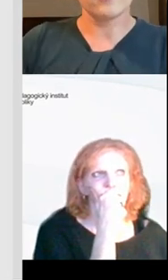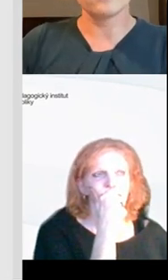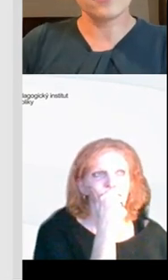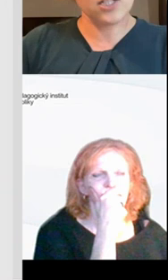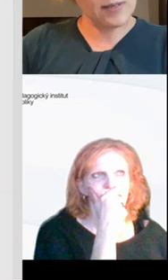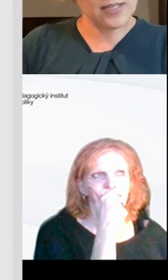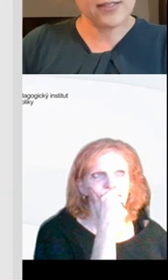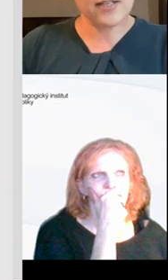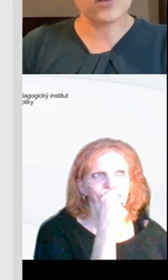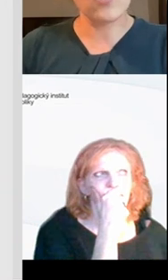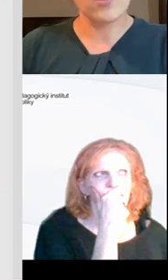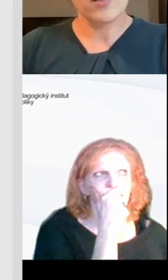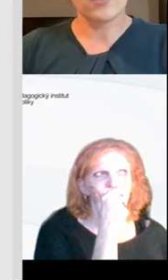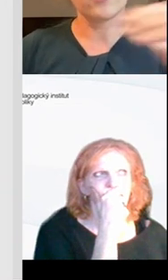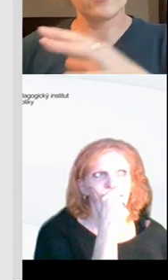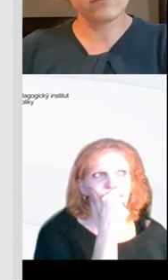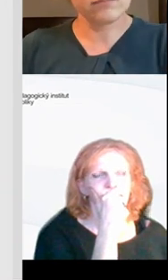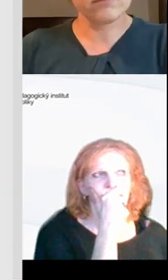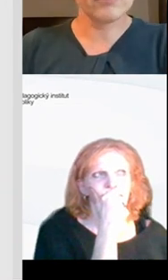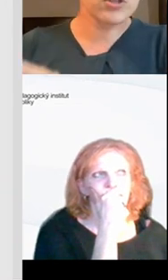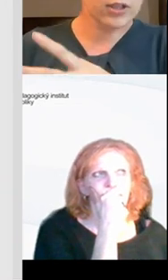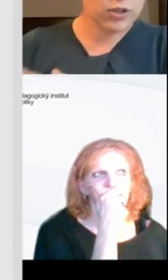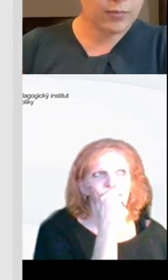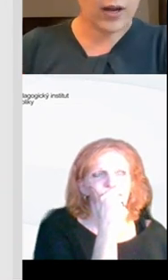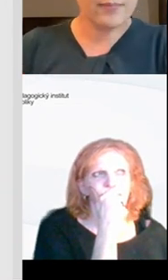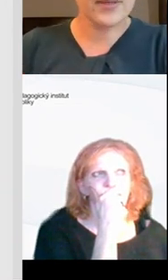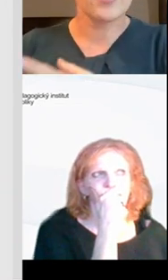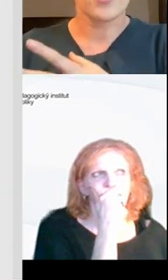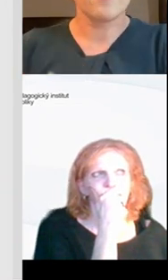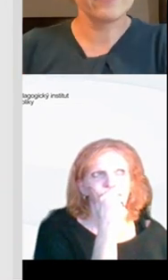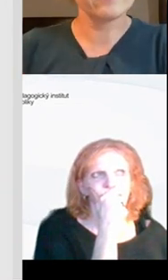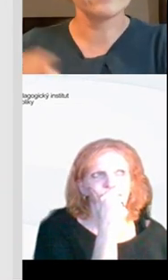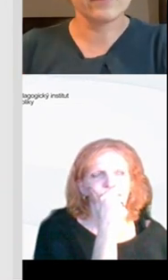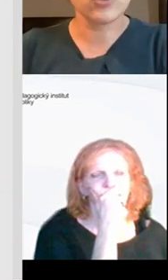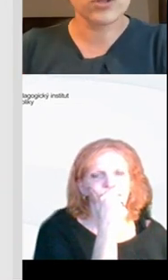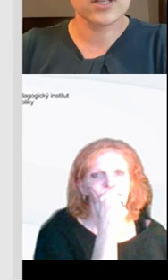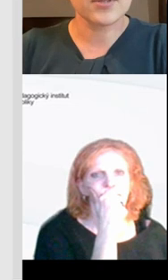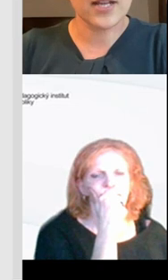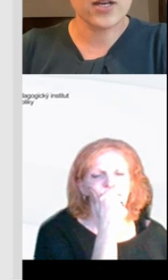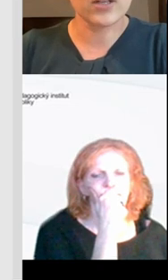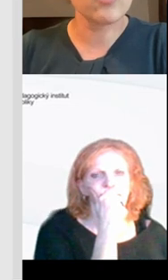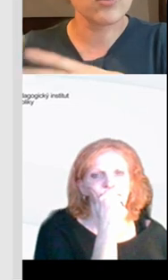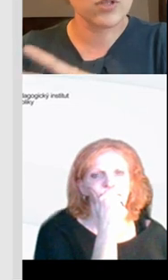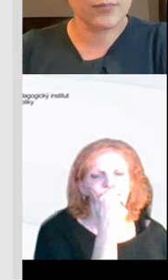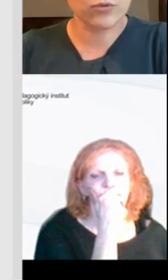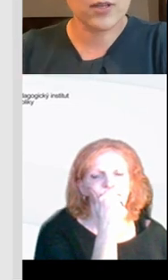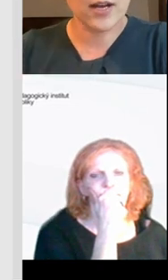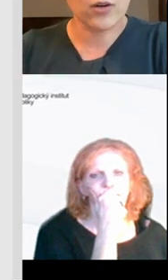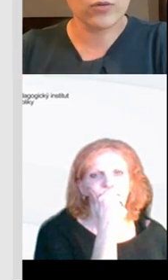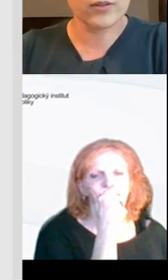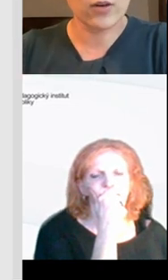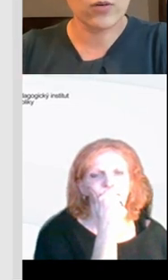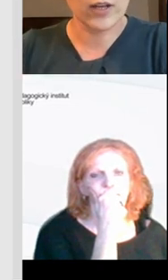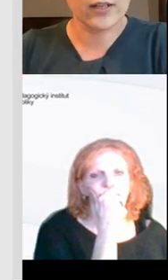dostane třeba s asistentkou počítače nebo iPady a můžou si tam stáhnout nebo můžou si tam